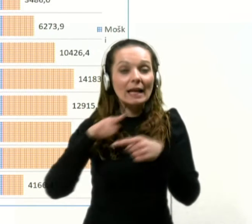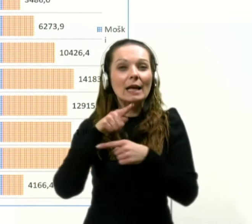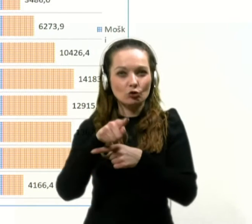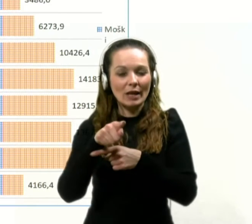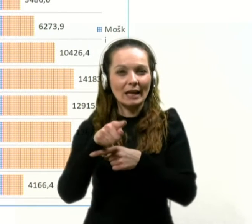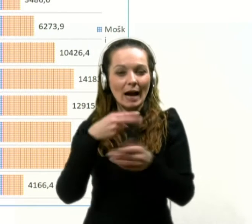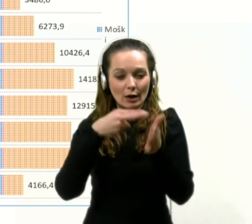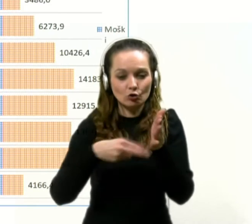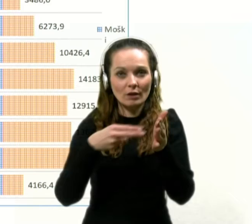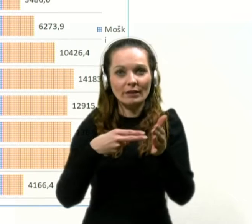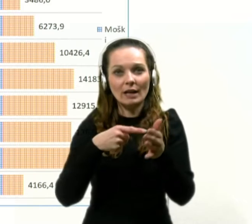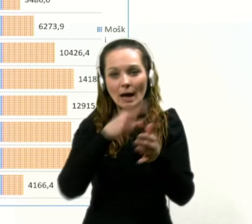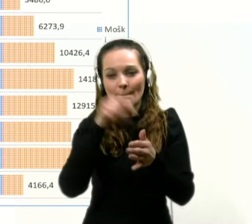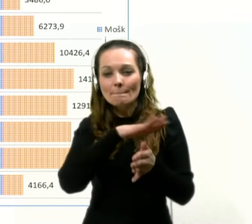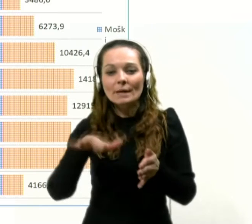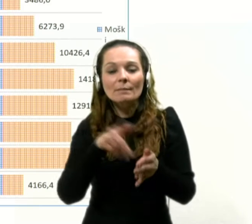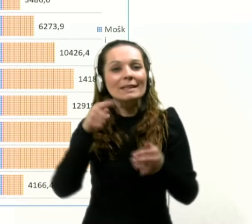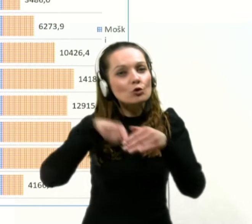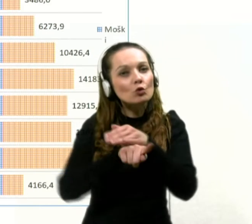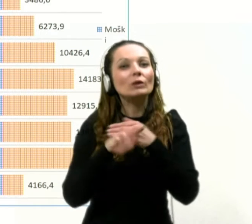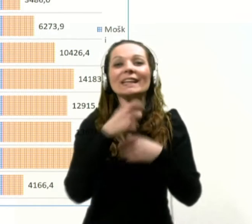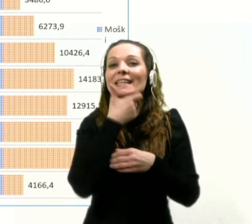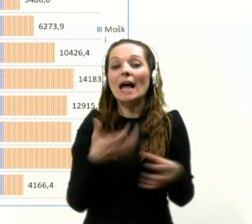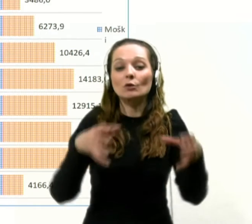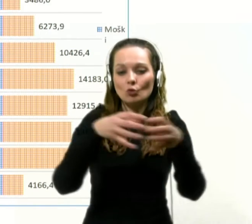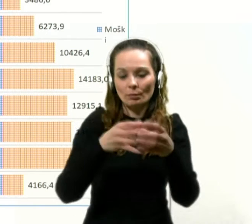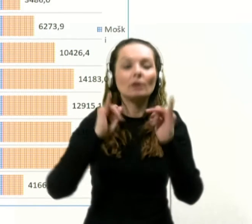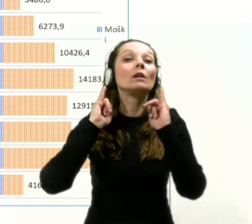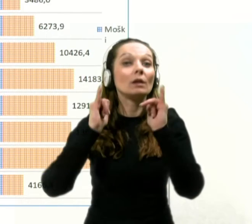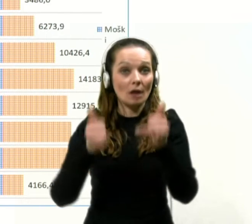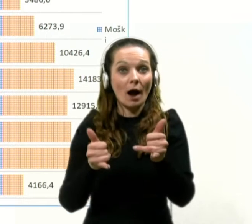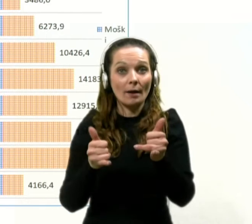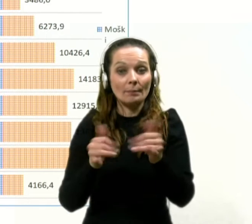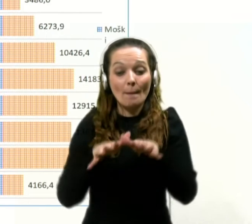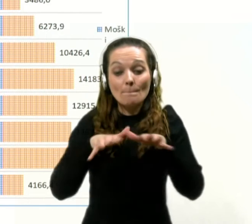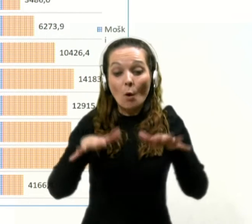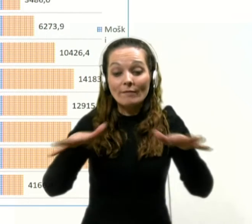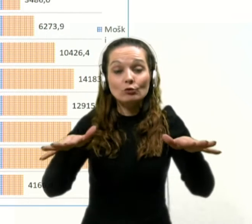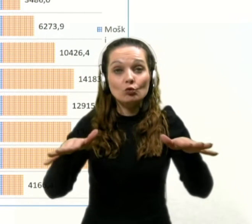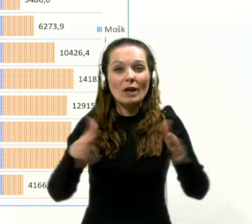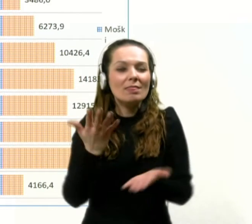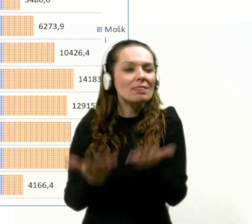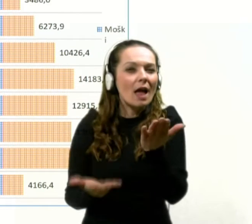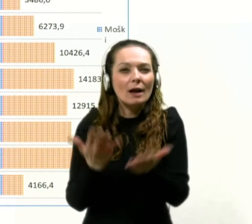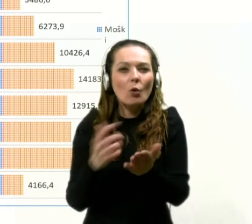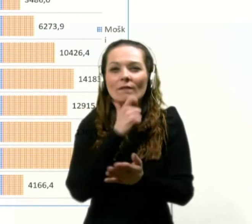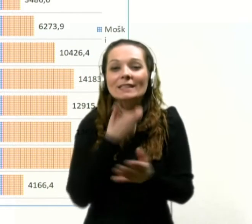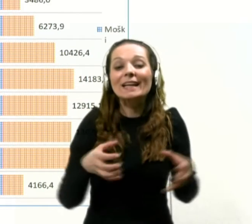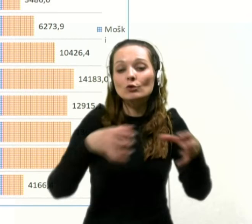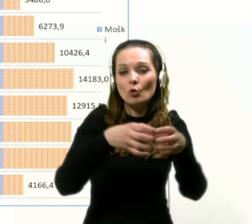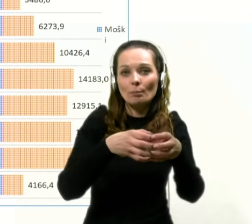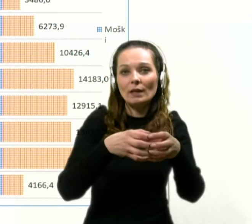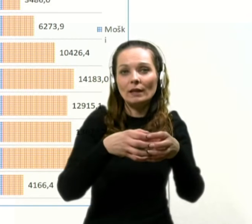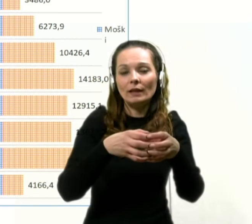na število prebivalcev znotraj teh starostnih skupin, se nam pravzaprav povečuje nekoliko v starostnih